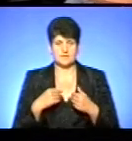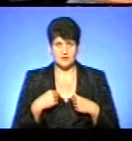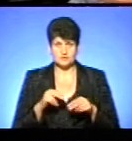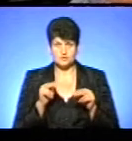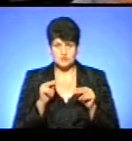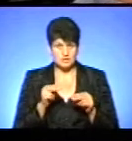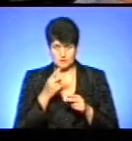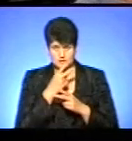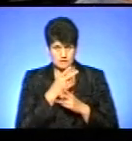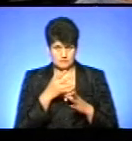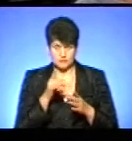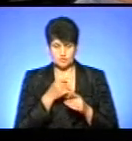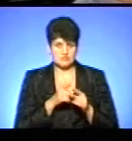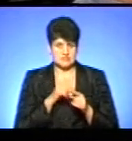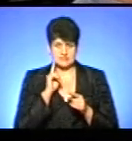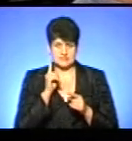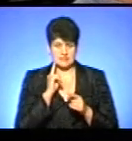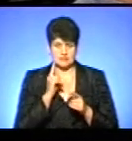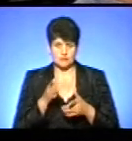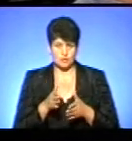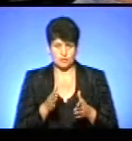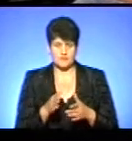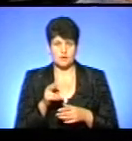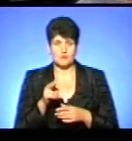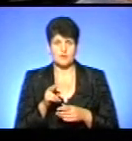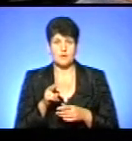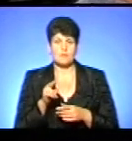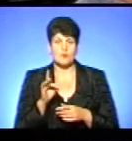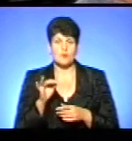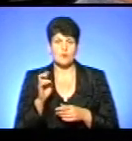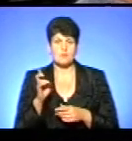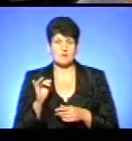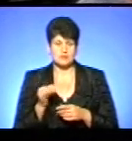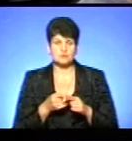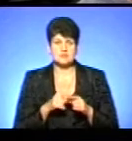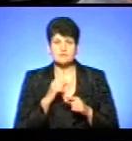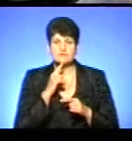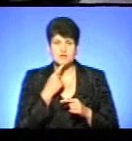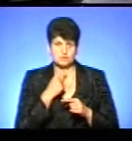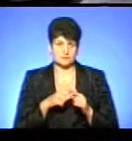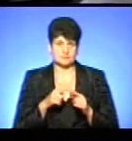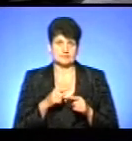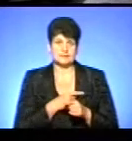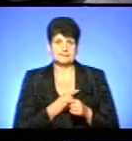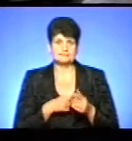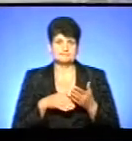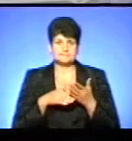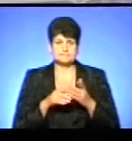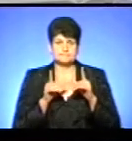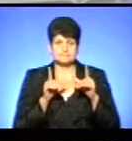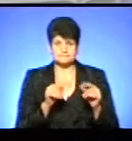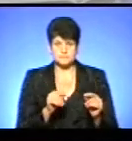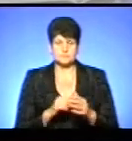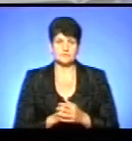сьогоднішній день ми не бачимо цих зелених коридорів, якщо, наприклад, пробки – це взагалі дуже важко швидкі медичні допомоги десь пробиратися.